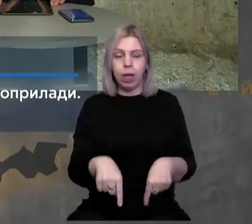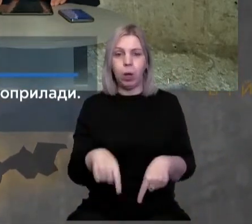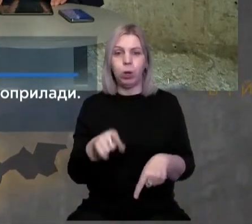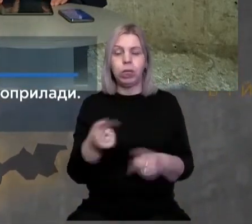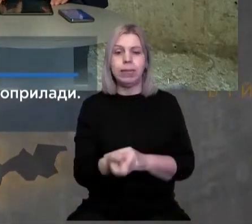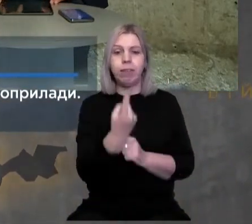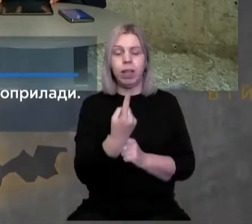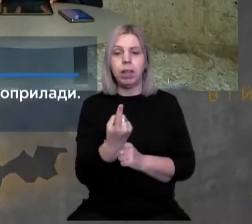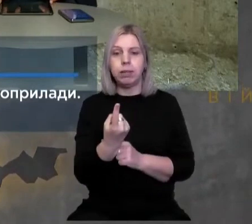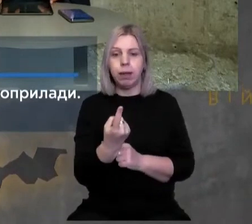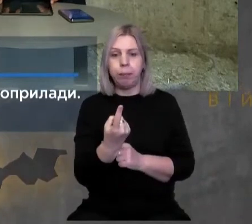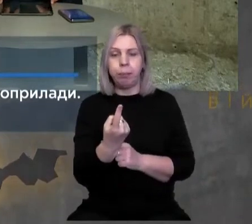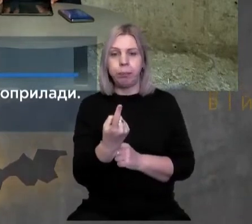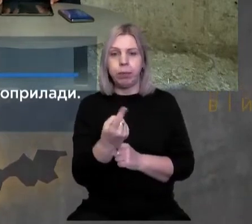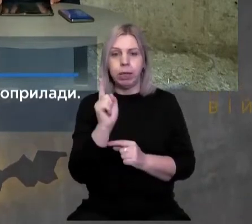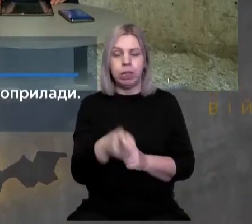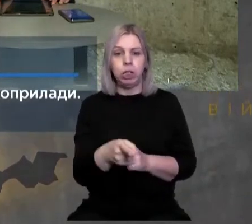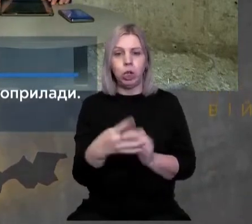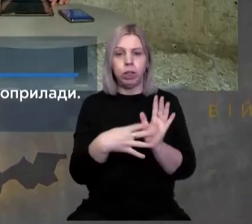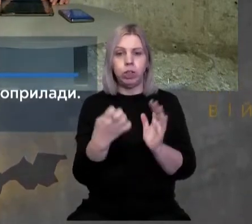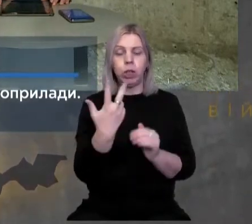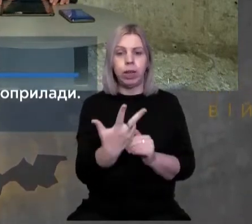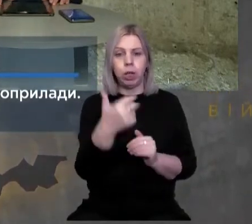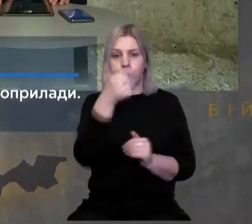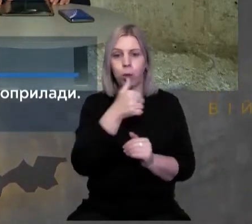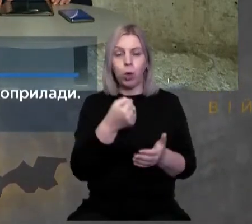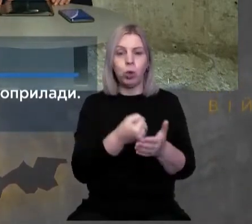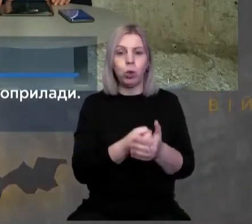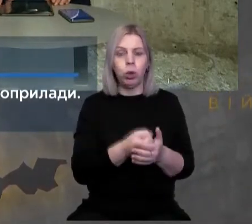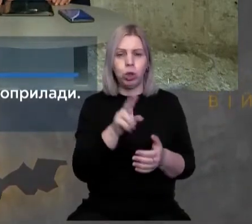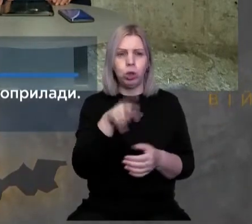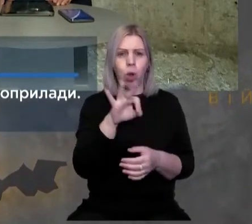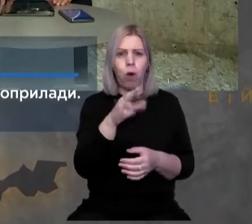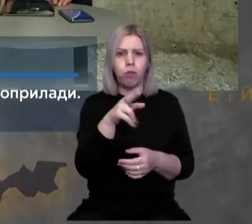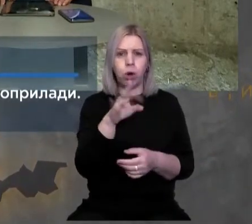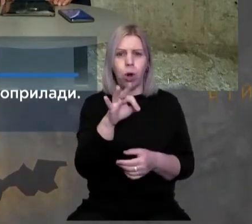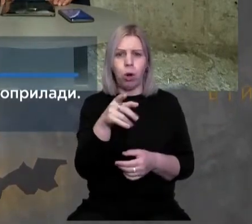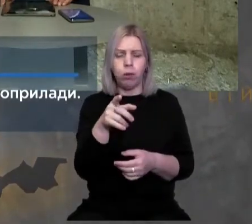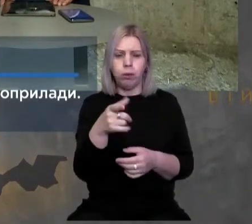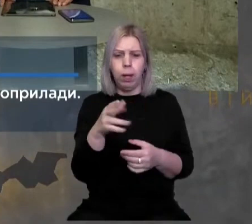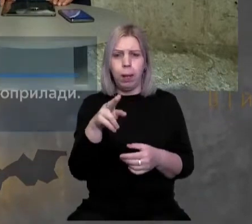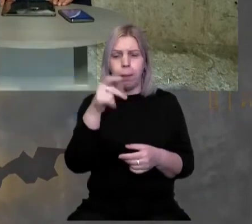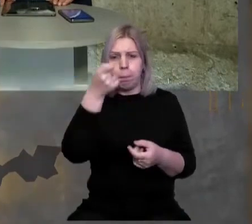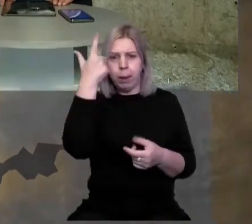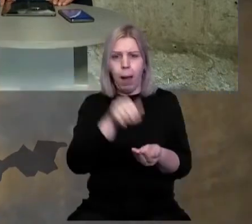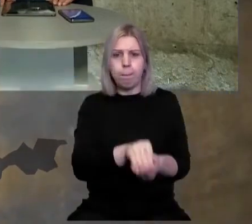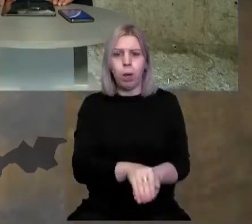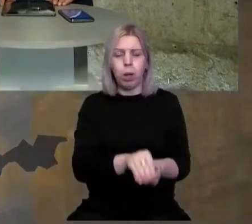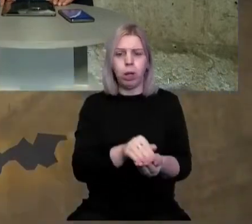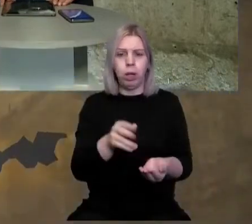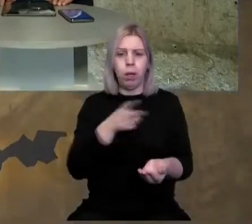з'явилися в 1903 році в Довгому, на братській могилі,